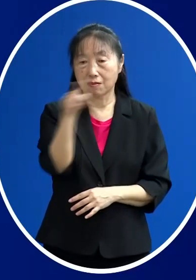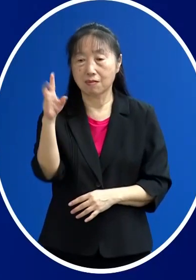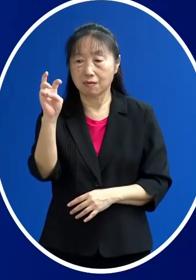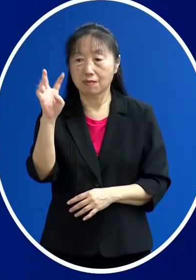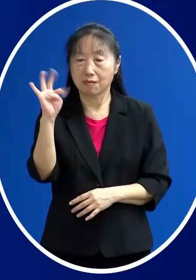歲之間